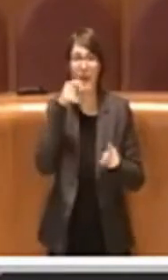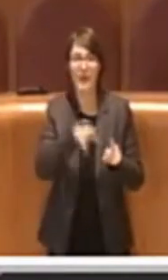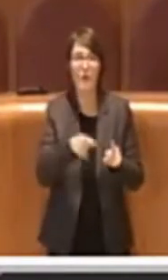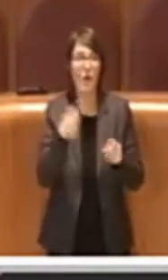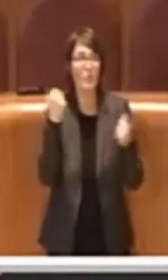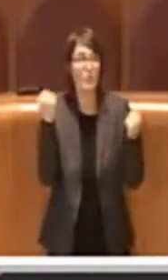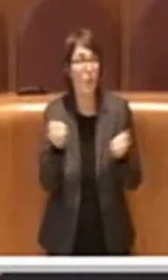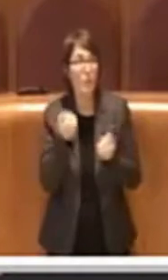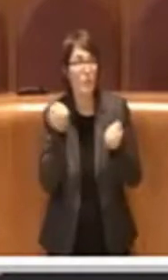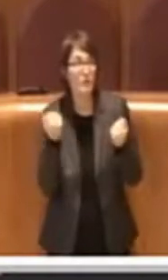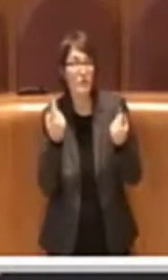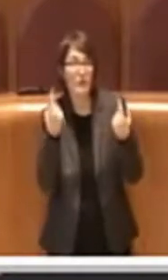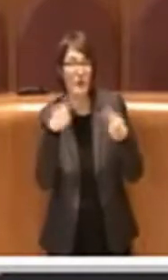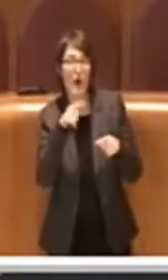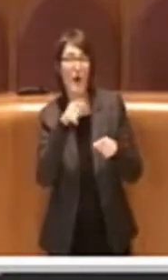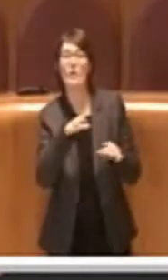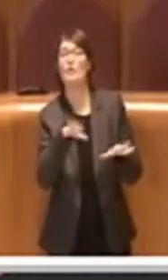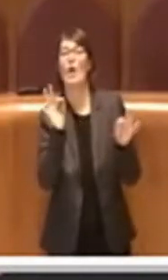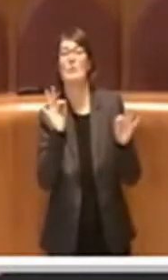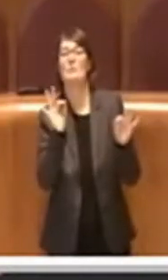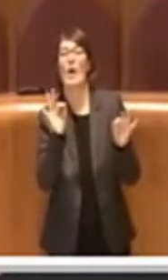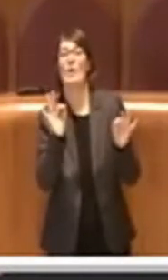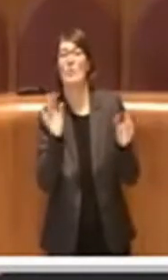con modalità illegali,